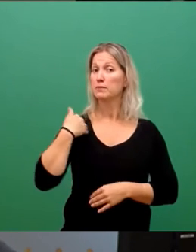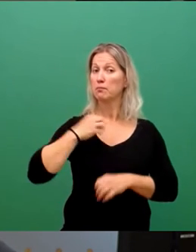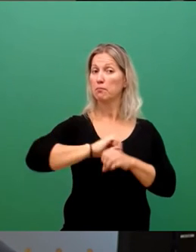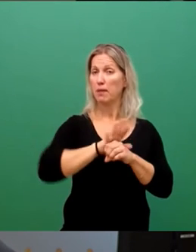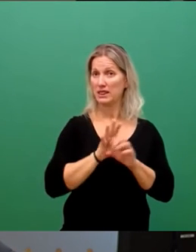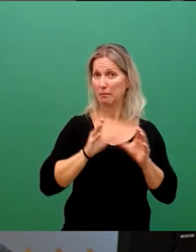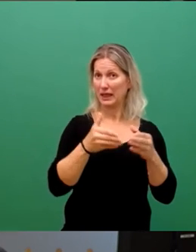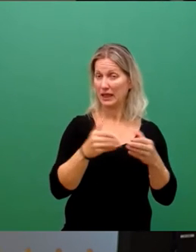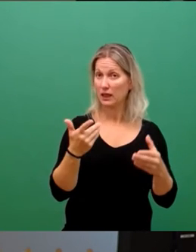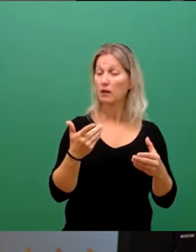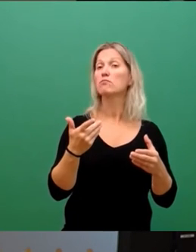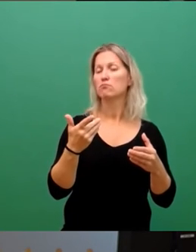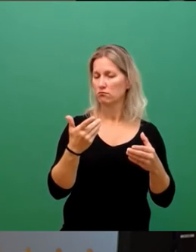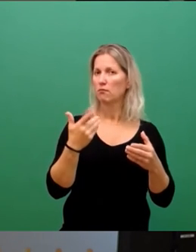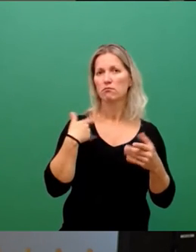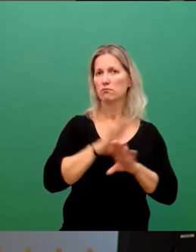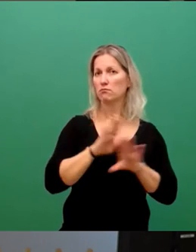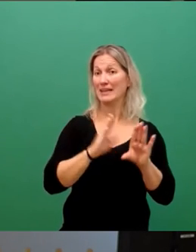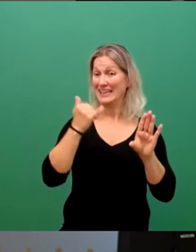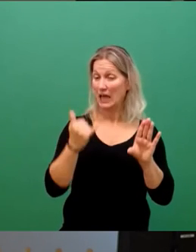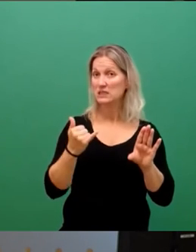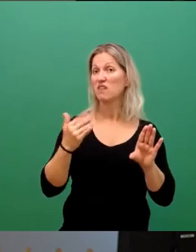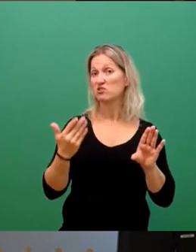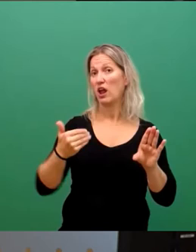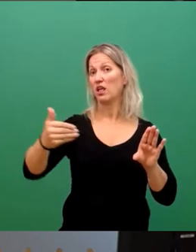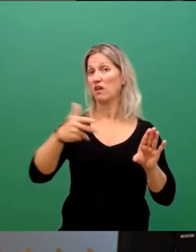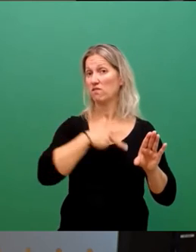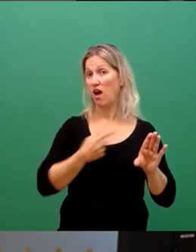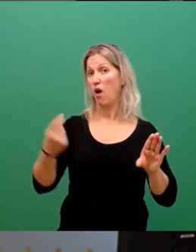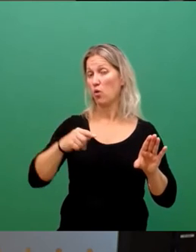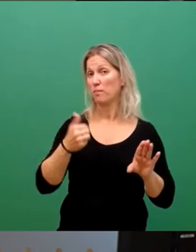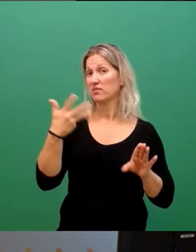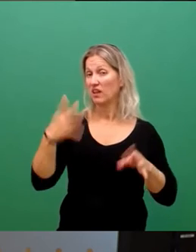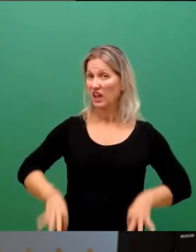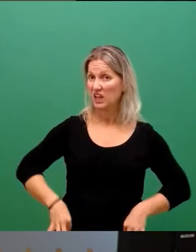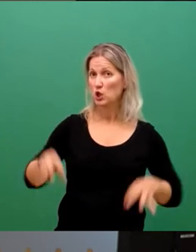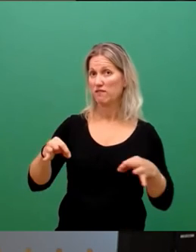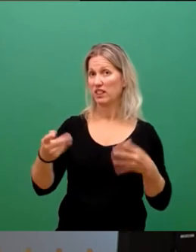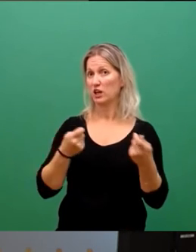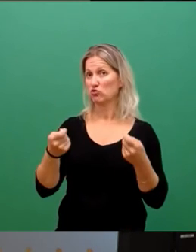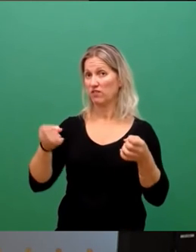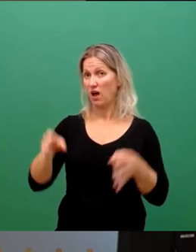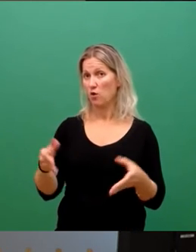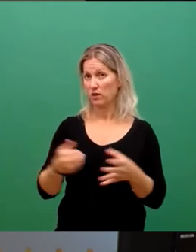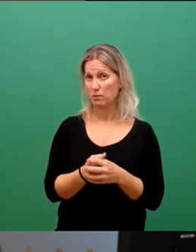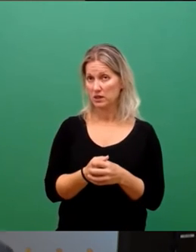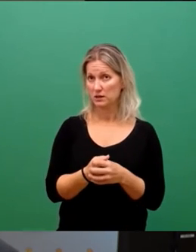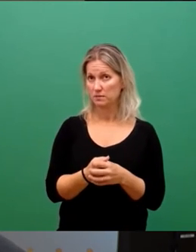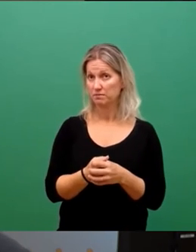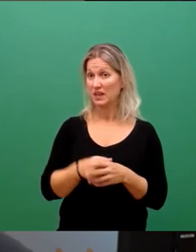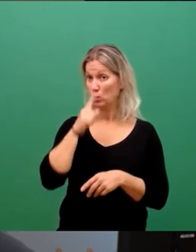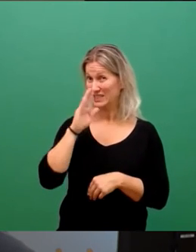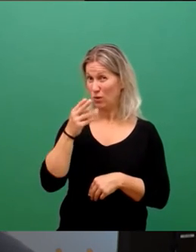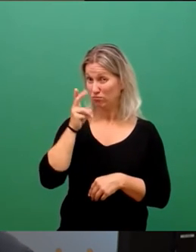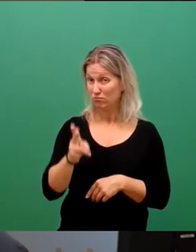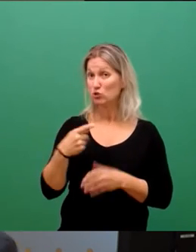zahlreiche Insolvenzen und Geschäftsaufgaben erleben werden. Dies würde nicht nur unsere Steuereinnahmen senken, sondern auch die